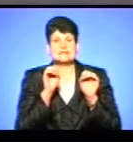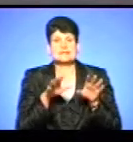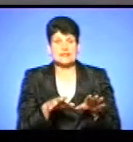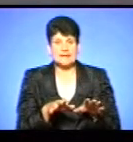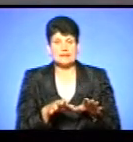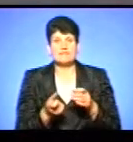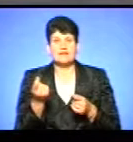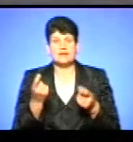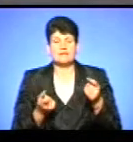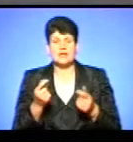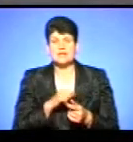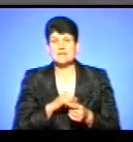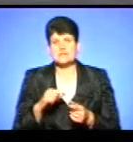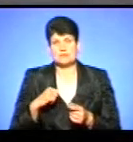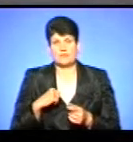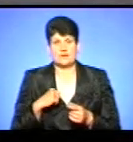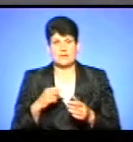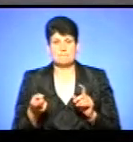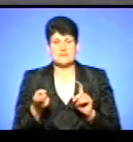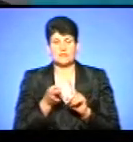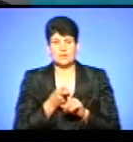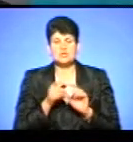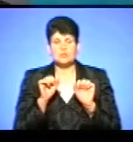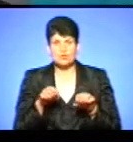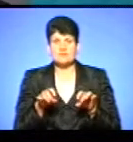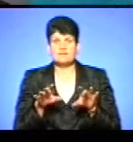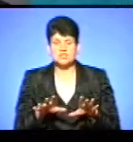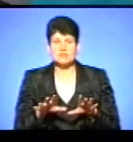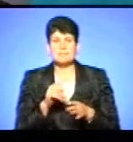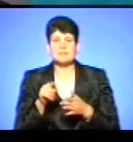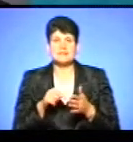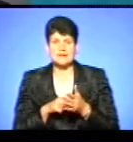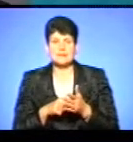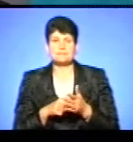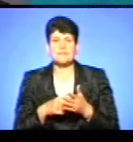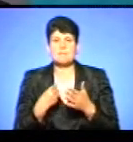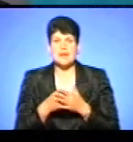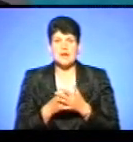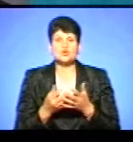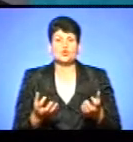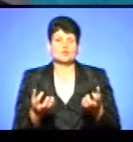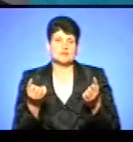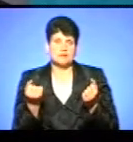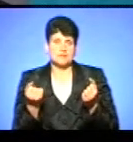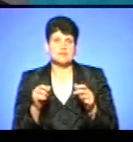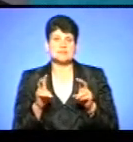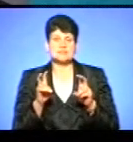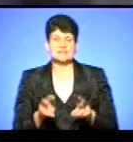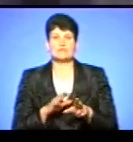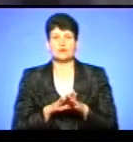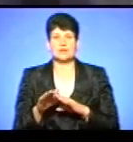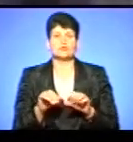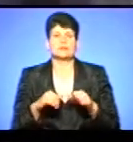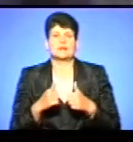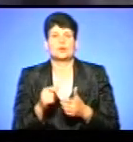виявляли б самовільно підключених. Чи можна вирішити питання з балансу утримувачем на засіданні виконавчого комітету